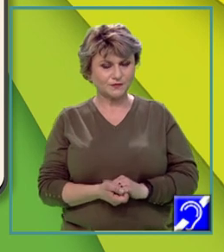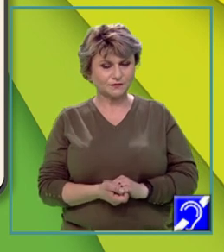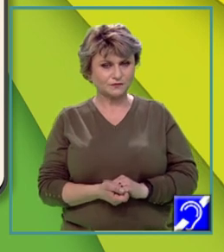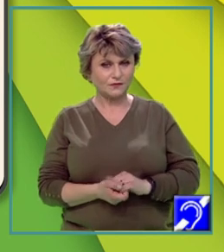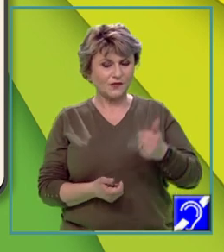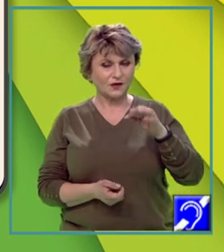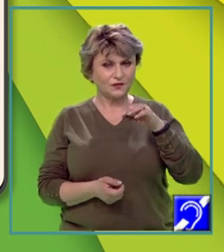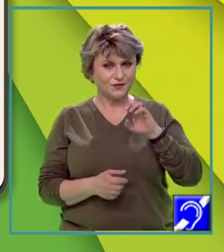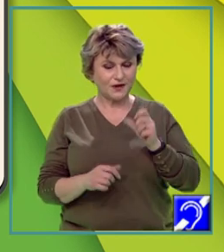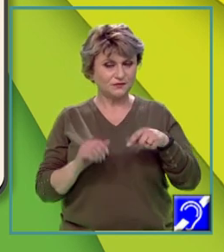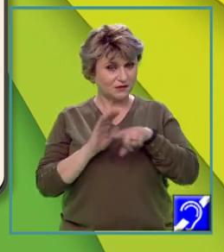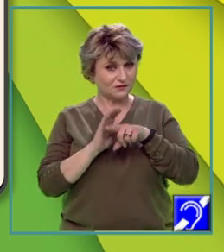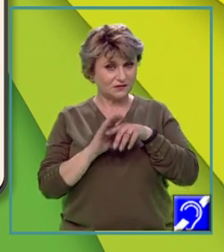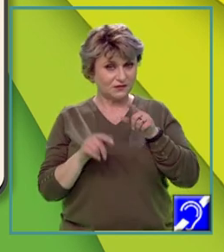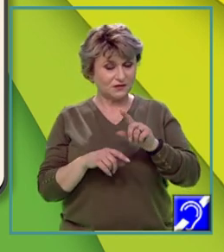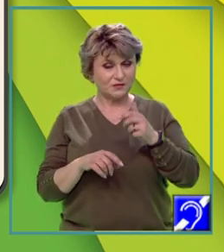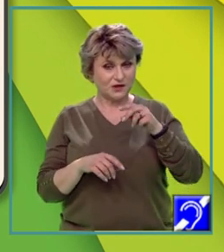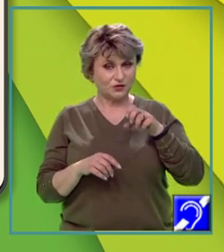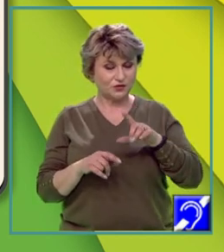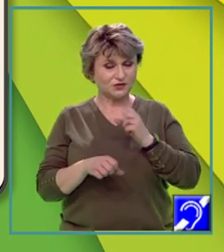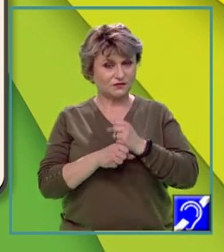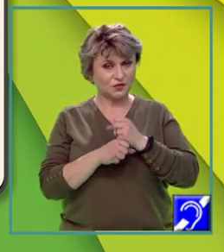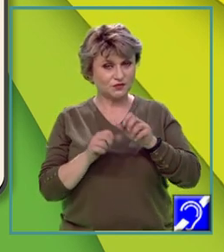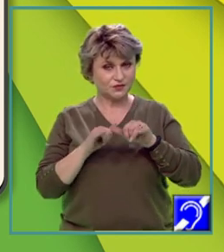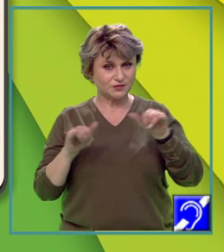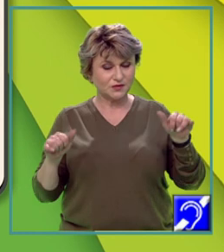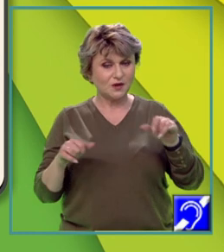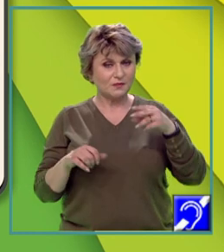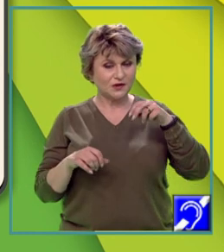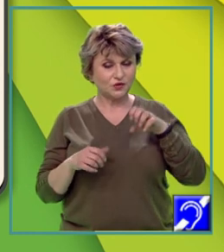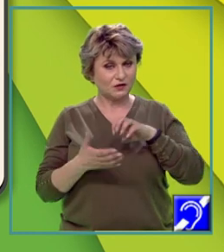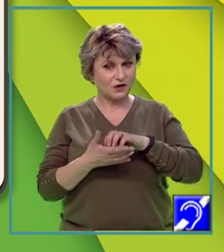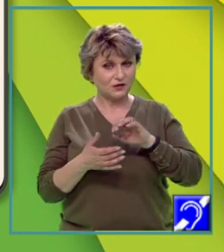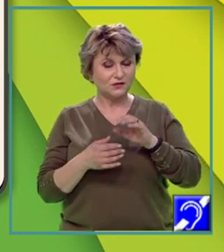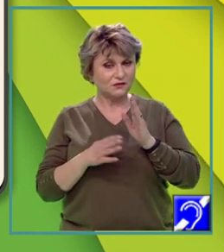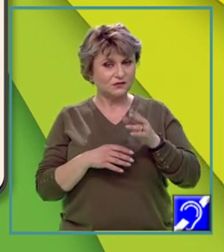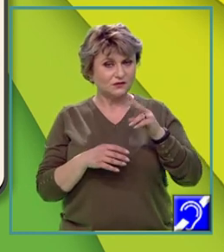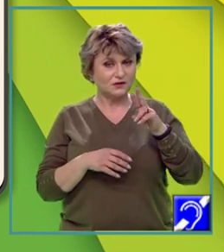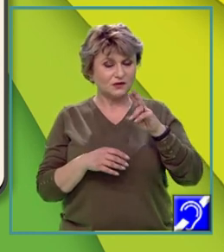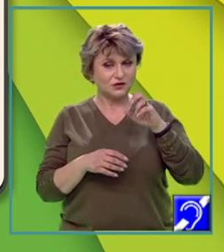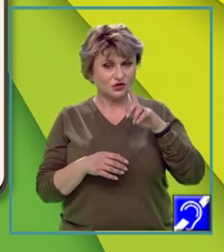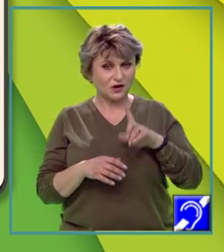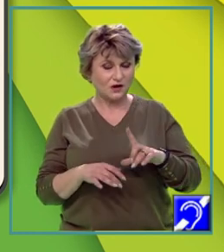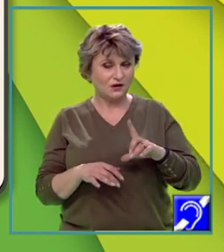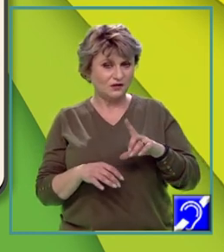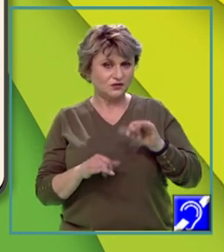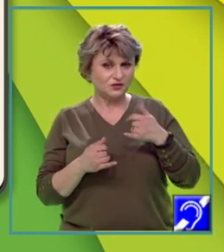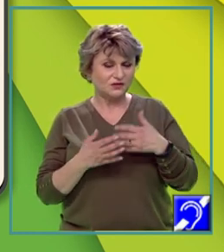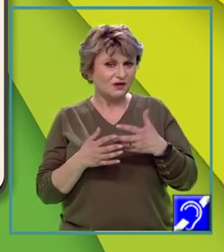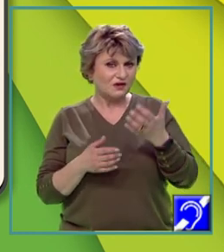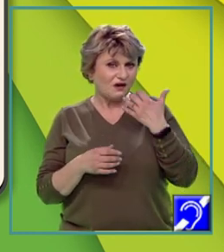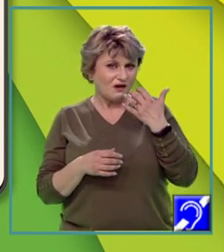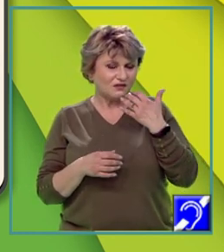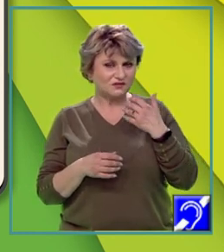Acțiunea negativă a omului asupra mediului s-a extins de la mediul local către cel regional, provocând degradarea calității aerului,